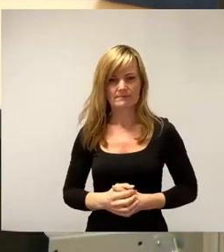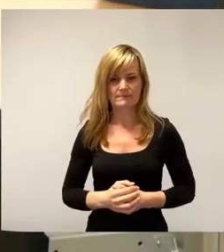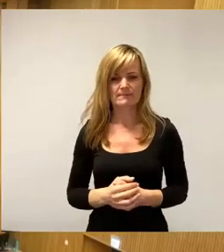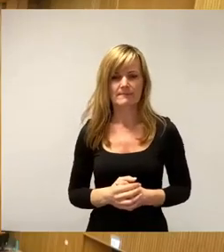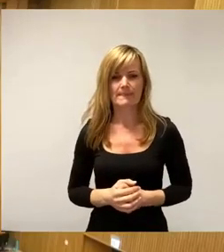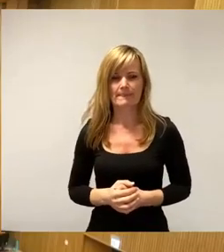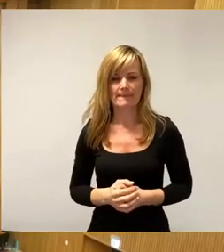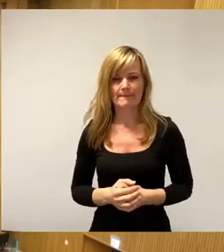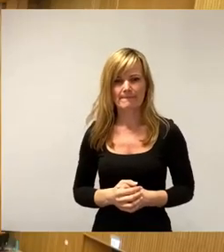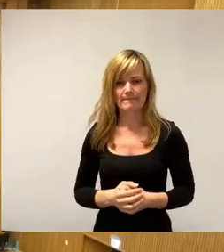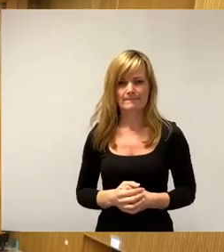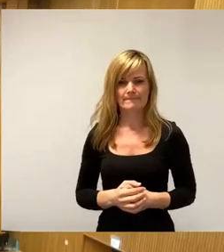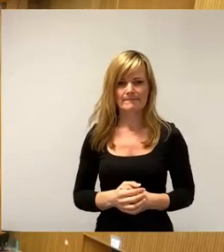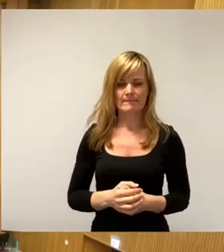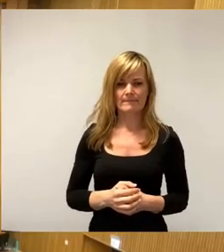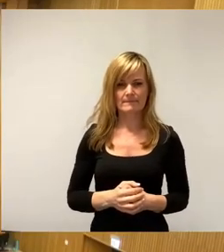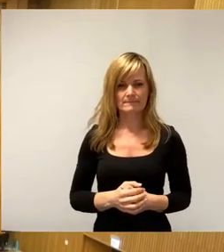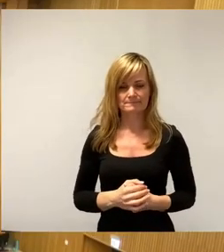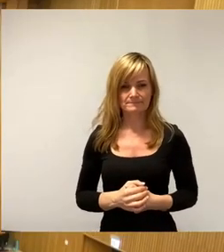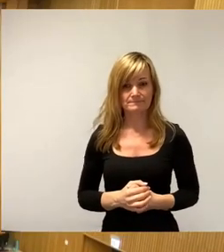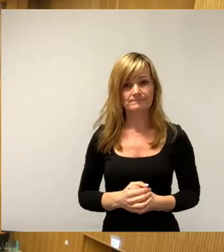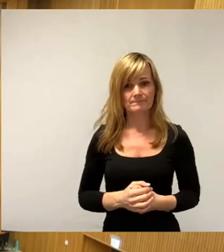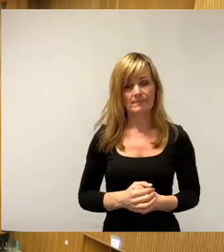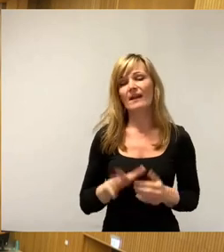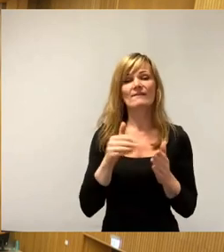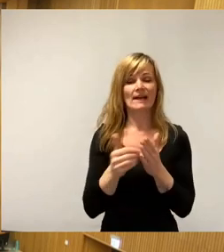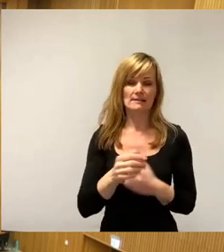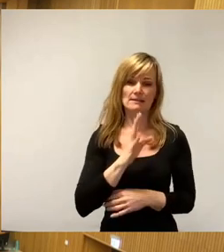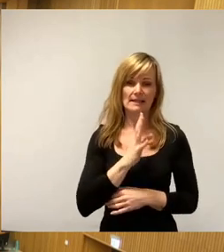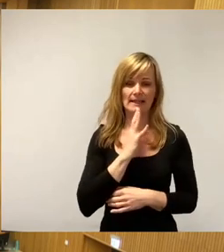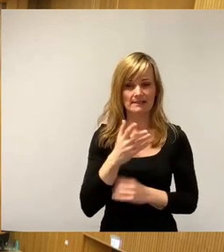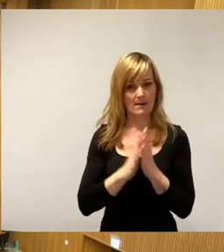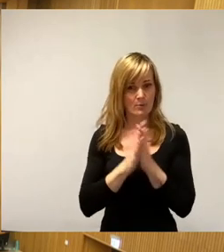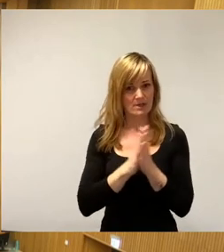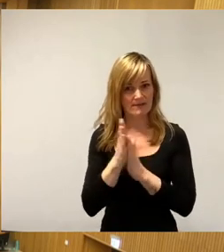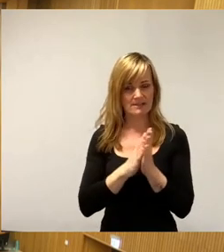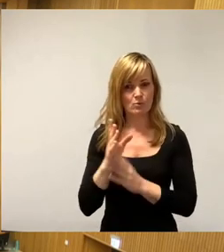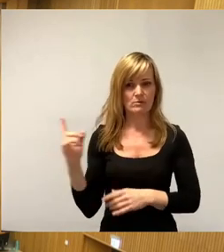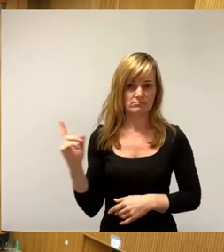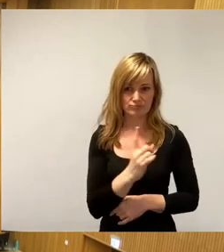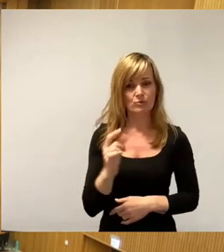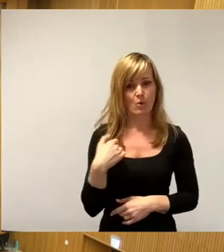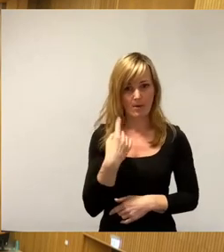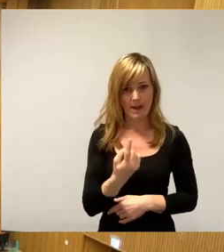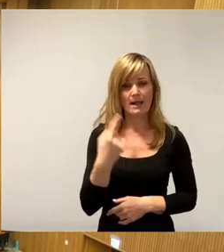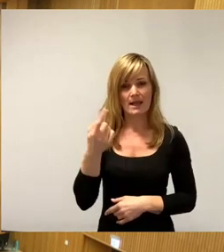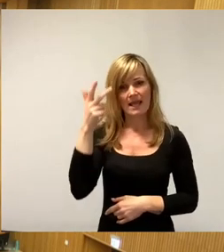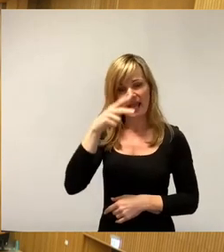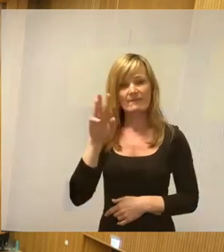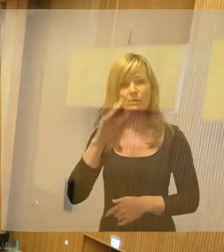So, das hat weitere Redner motiviert, auch zum Mikrofon zu schreiten. Erst Herr Wirtz, dann Herr Pinkert.